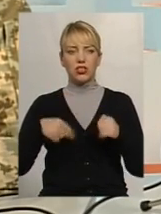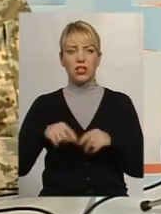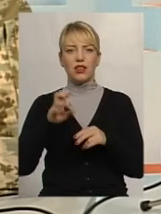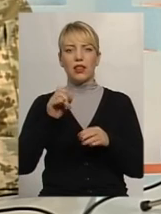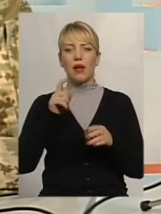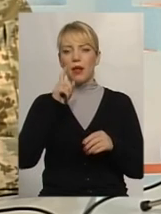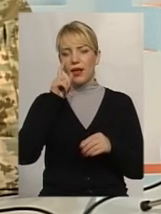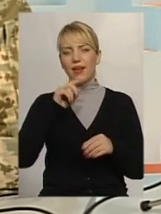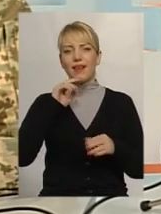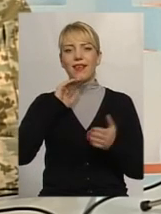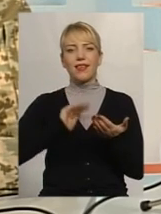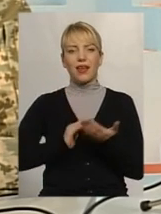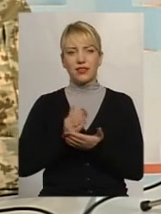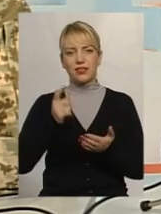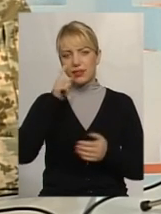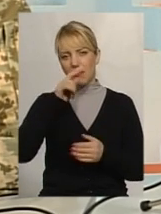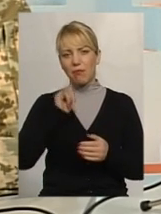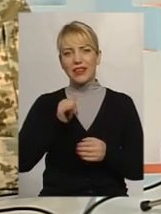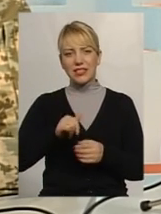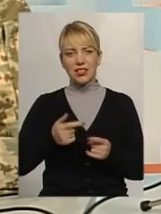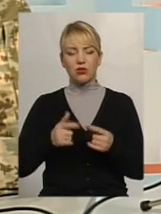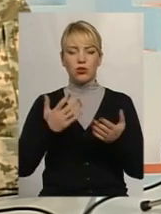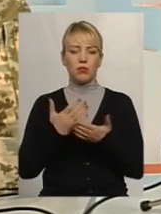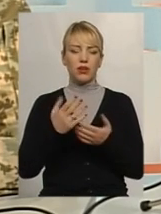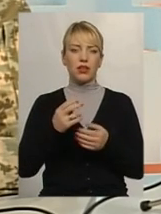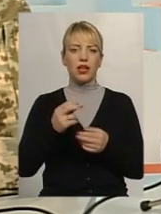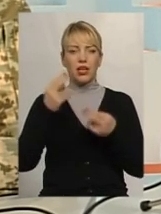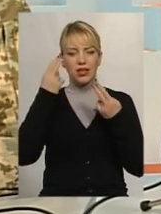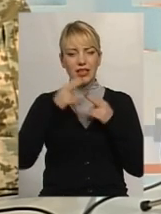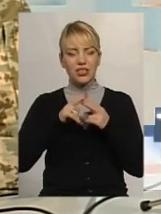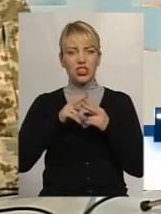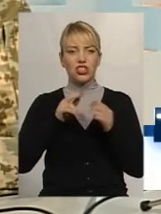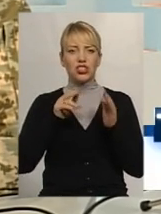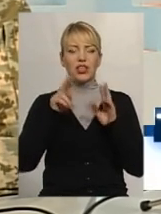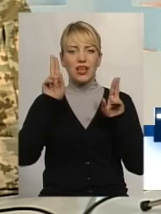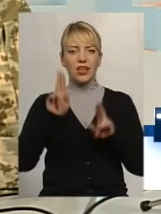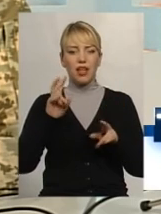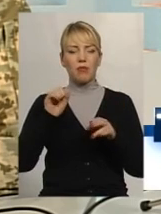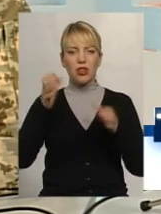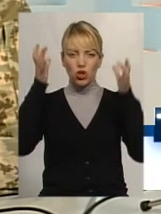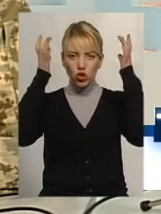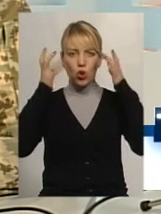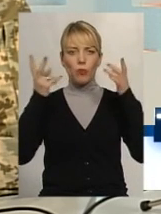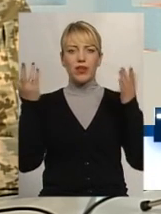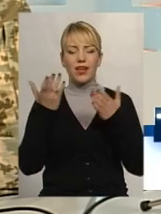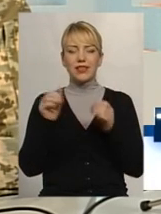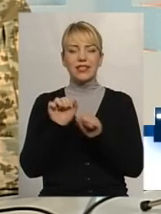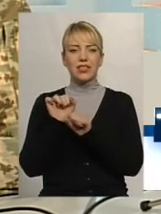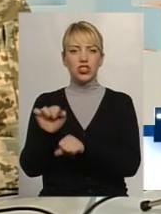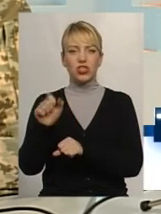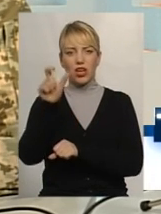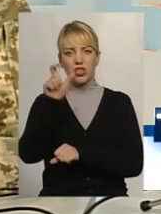на якість бензину, технічний регламент на міцність шолома, який захищає солдата, чи бронежилета.